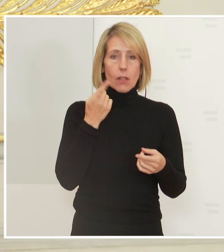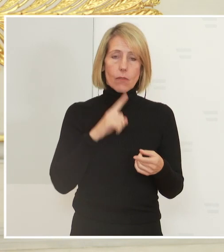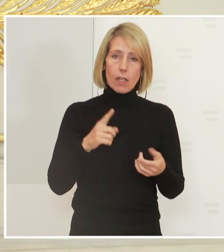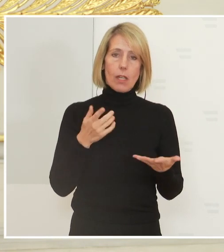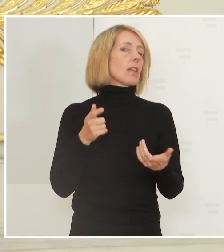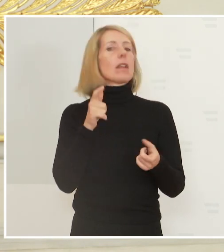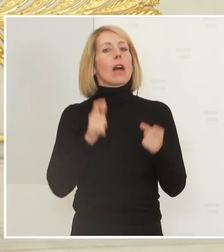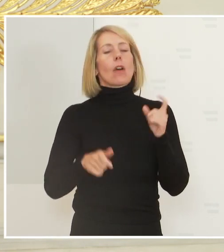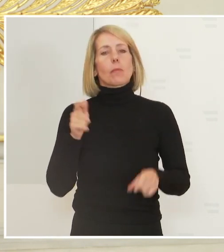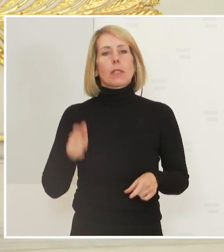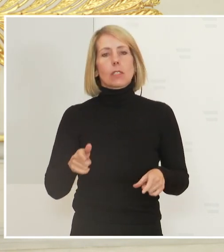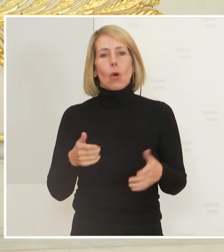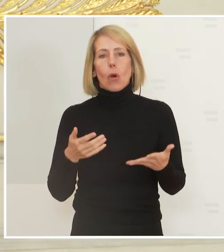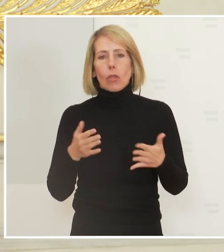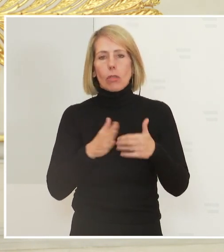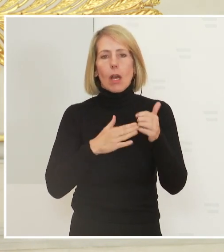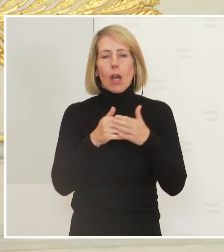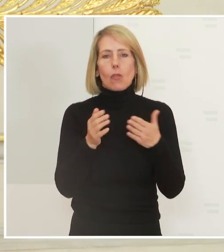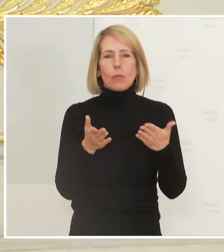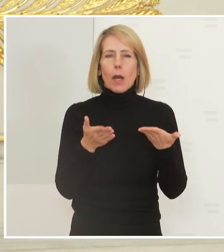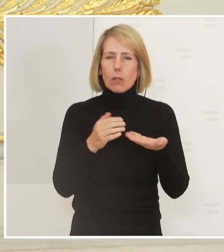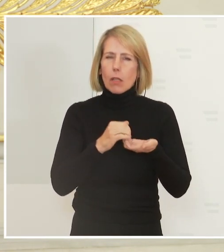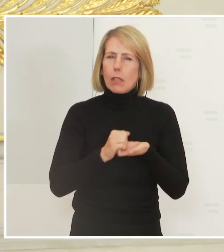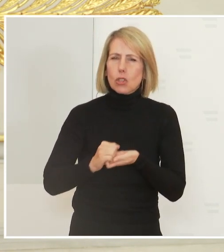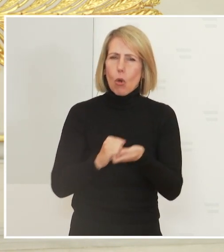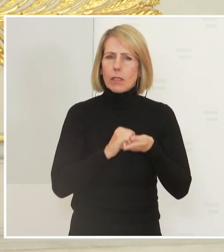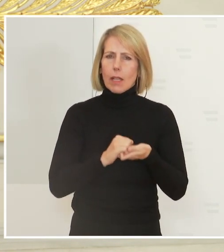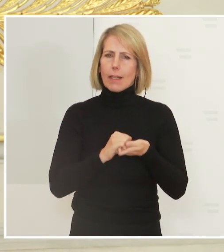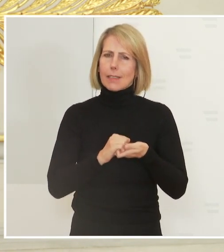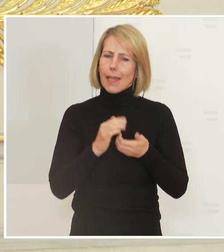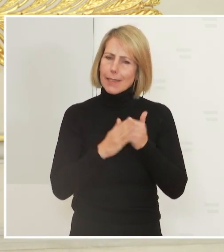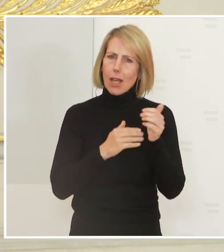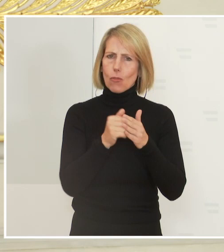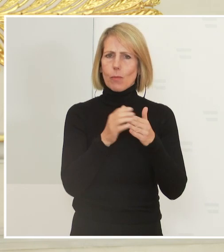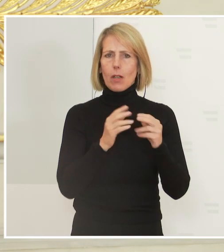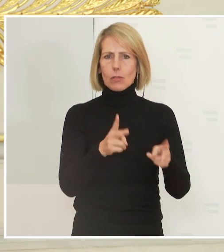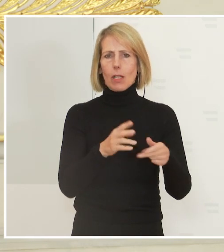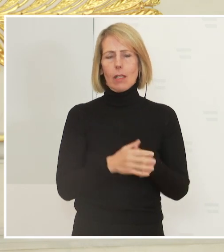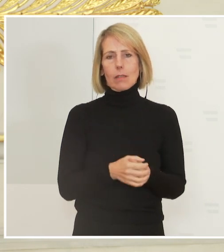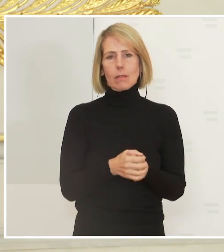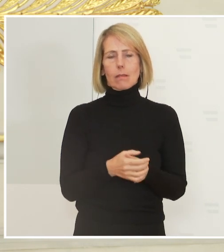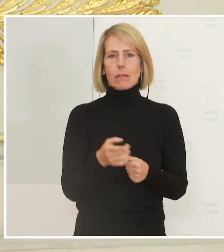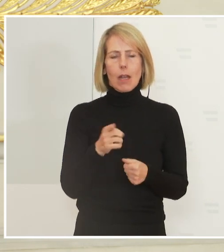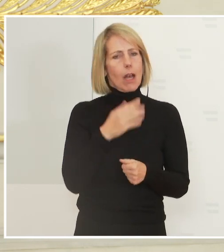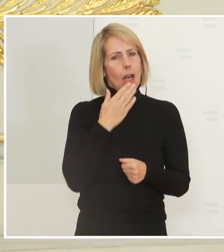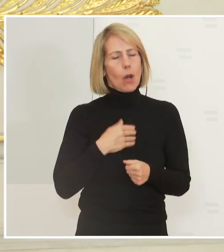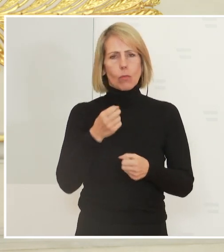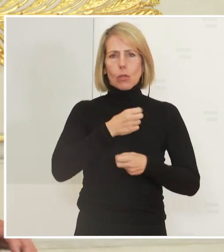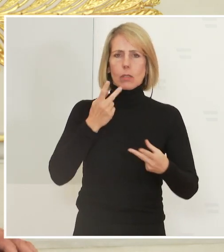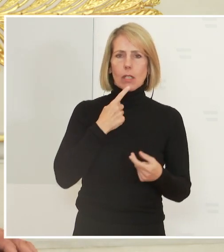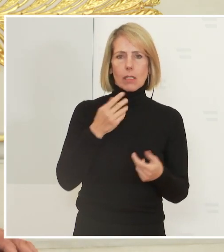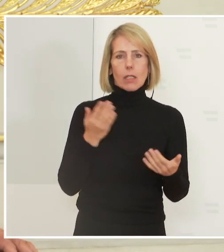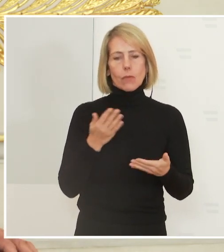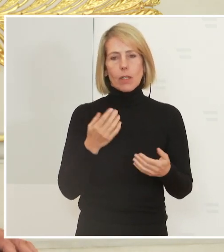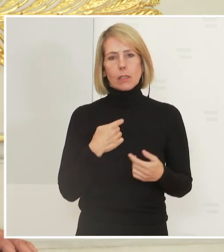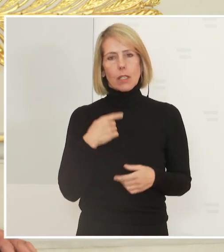der Menschen aufbauen, nämlich jenen der Solidarität. Gestatten Sie mir, dass ich sehr deutlich auch sage, dass ich denke,